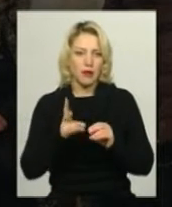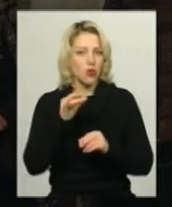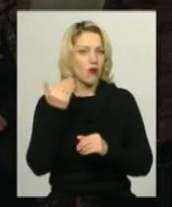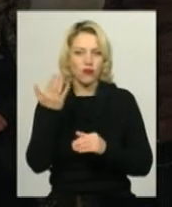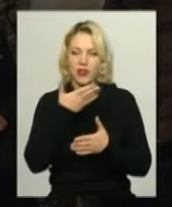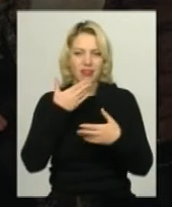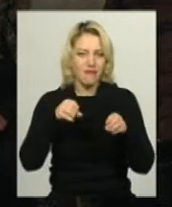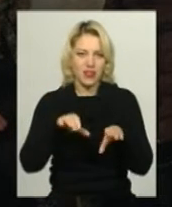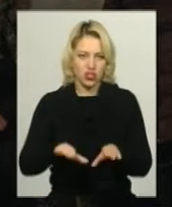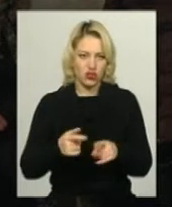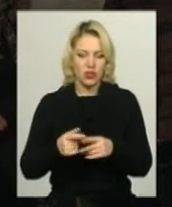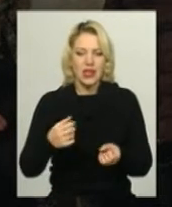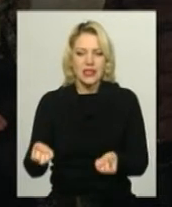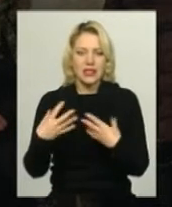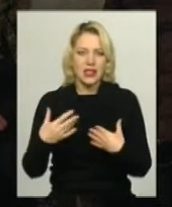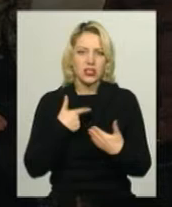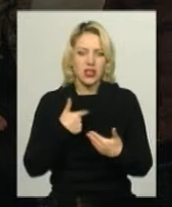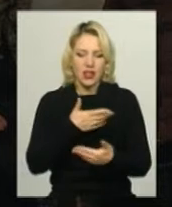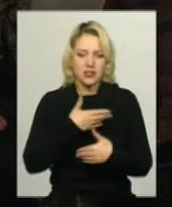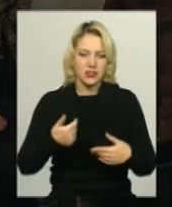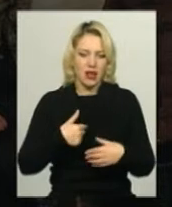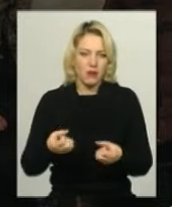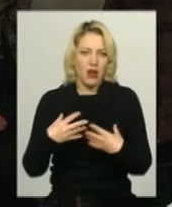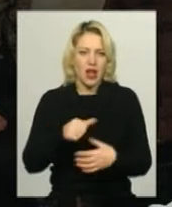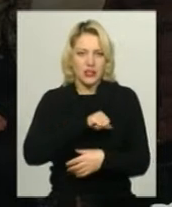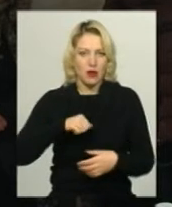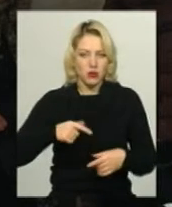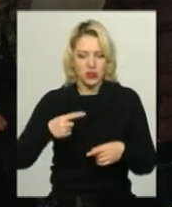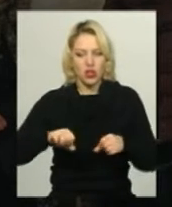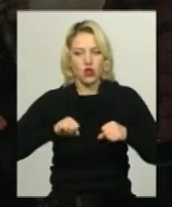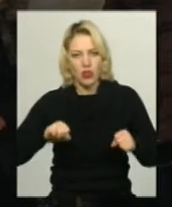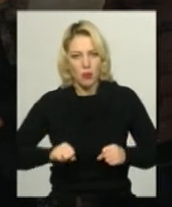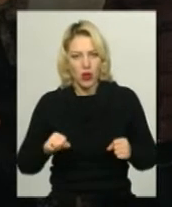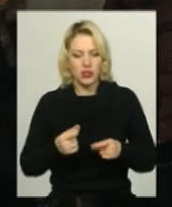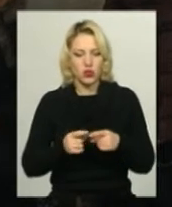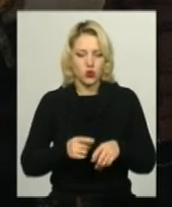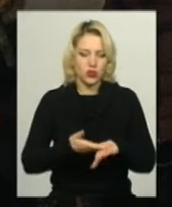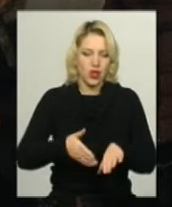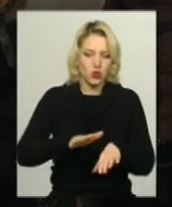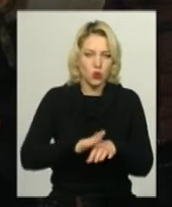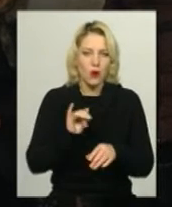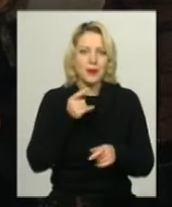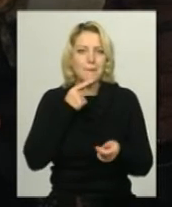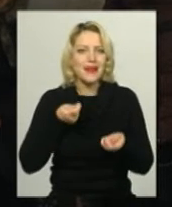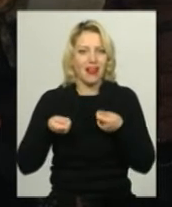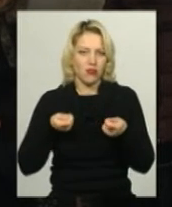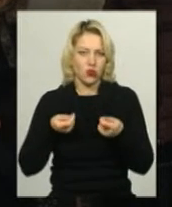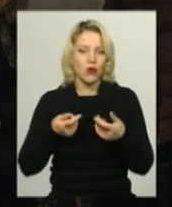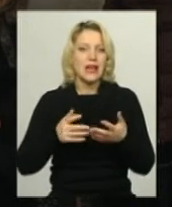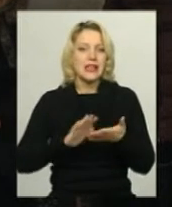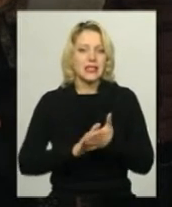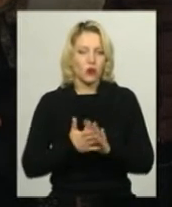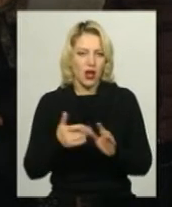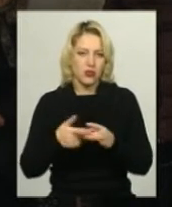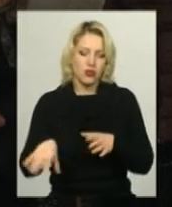вирішують. Залишили нас на призволяще, а ми маємо самостійно намагатись вирішити цю тяжку та пікантну ситуацію. Все вирішилось